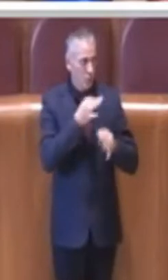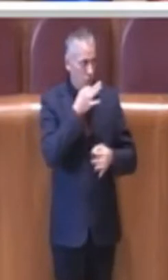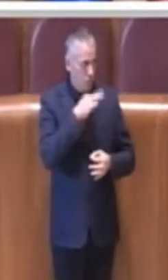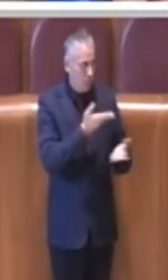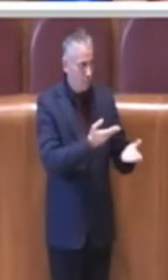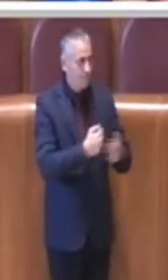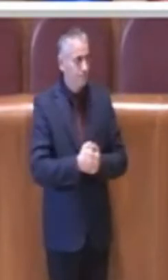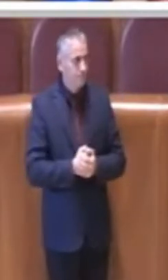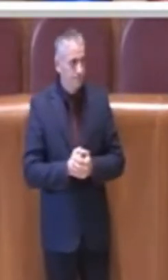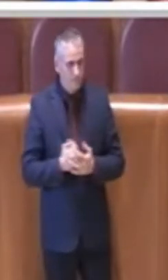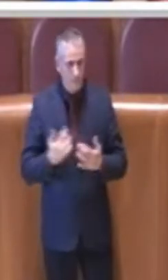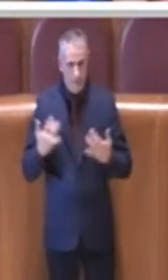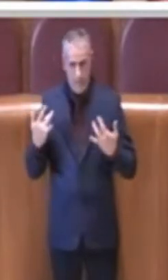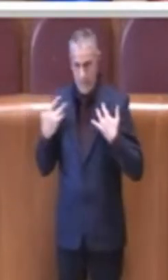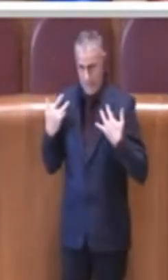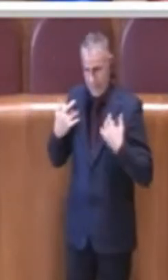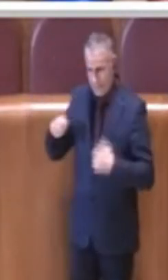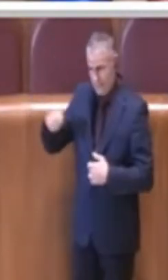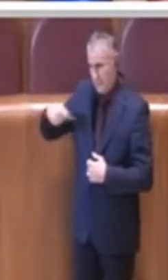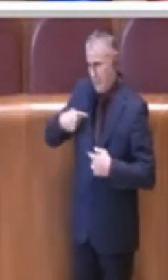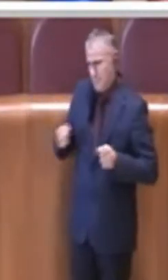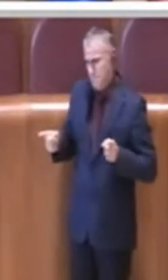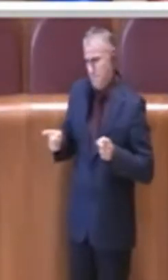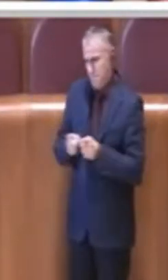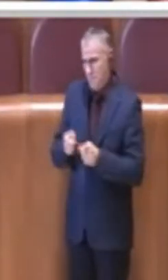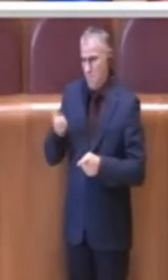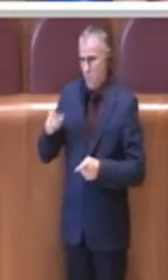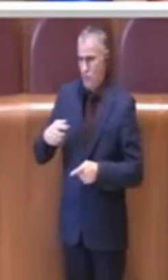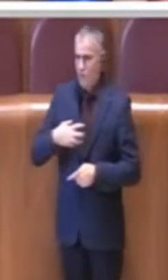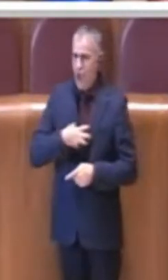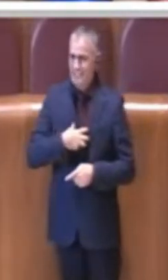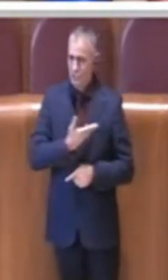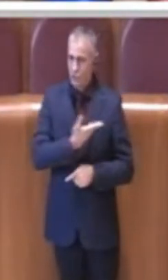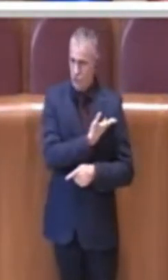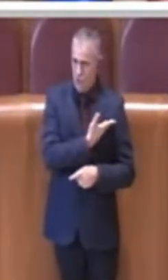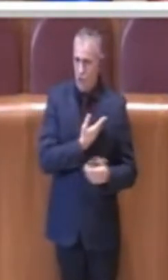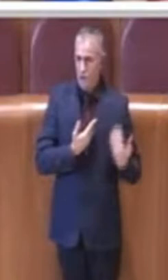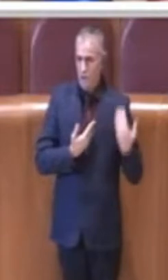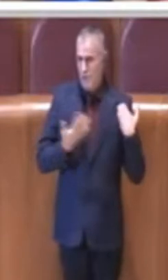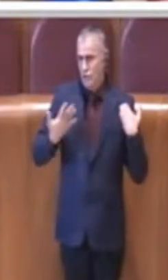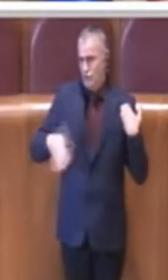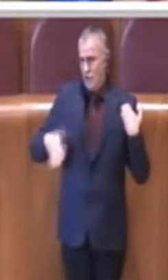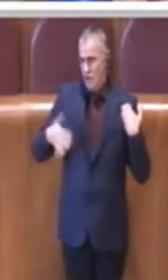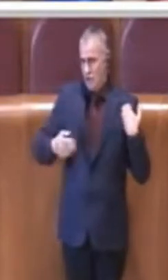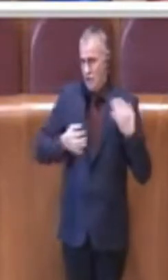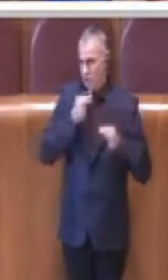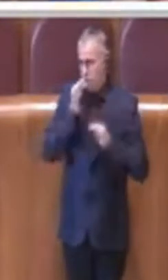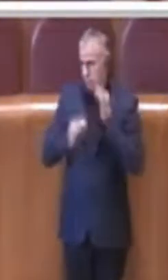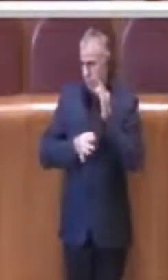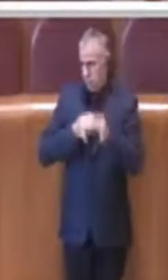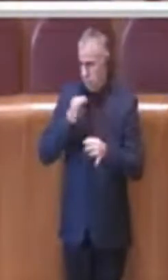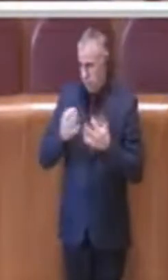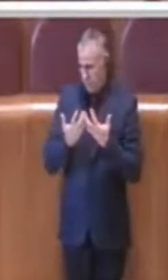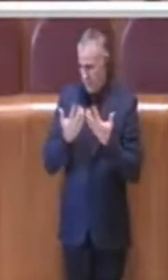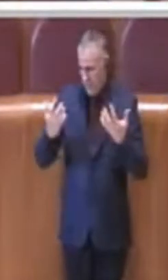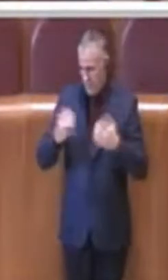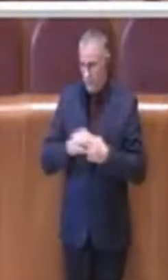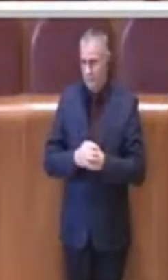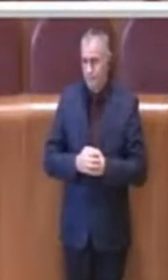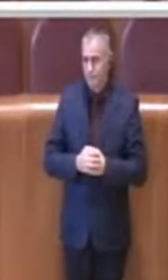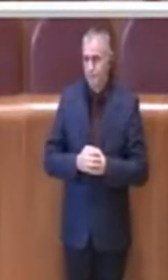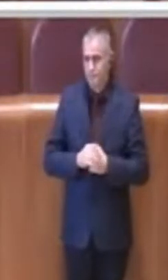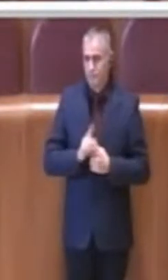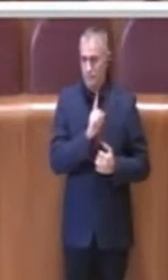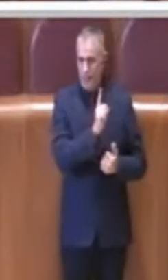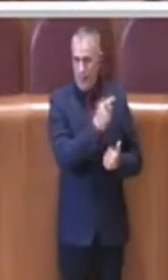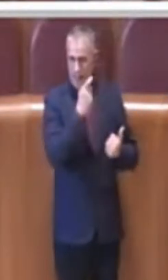Grazie Presidente, brevemente perché l'assessore ha espresso e ha discusso bene la delibera, prendendo insomma